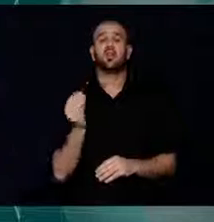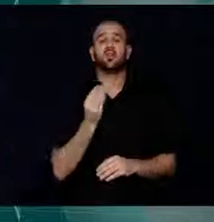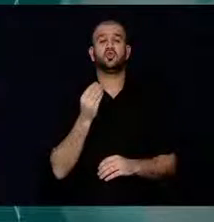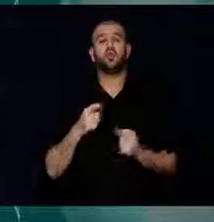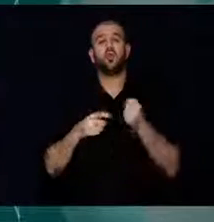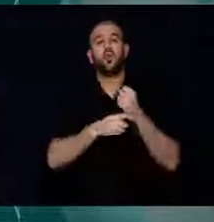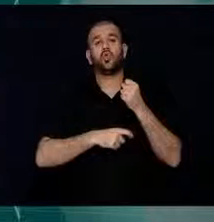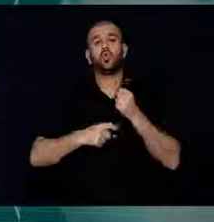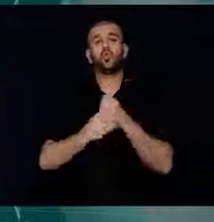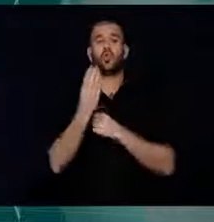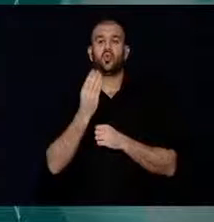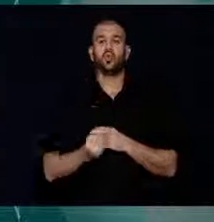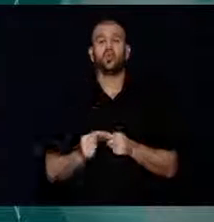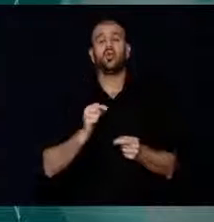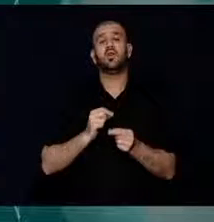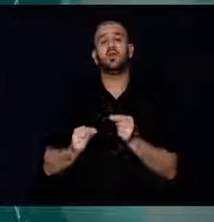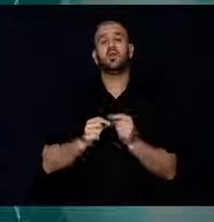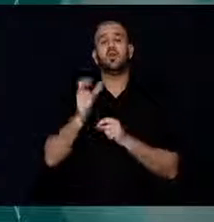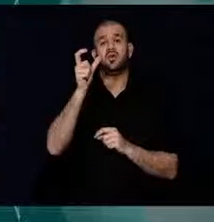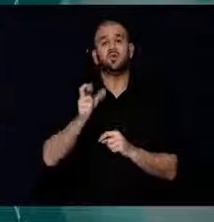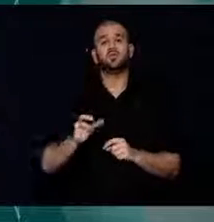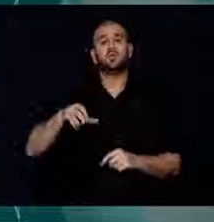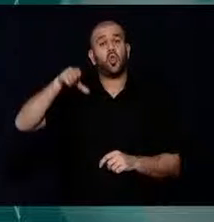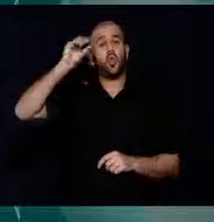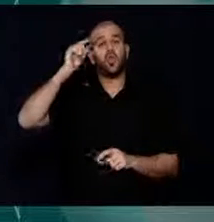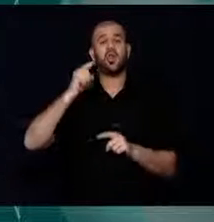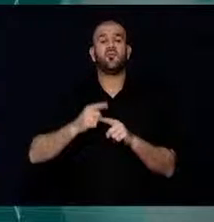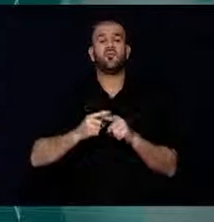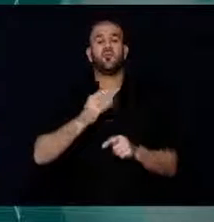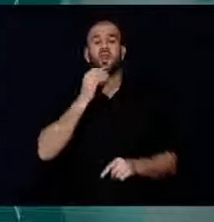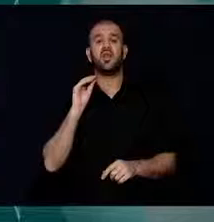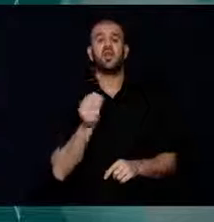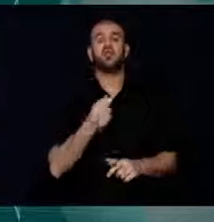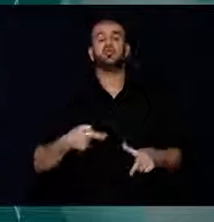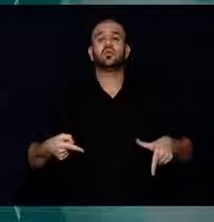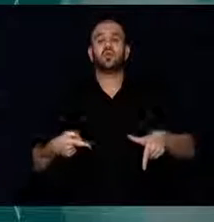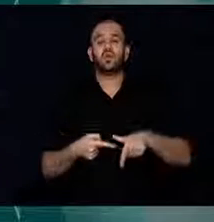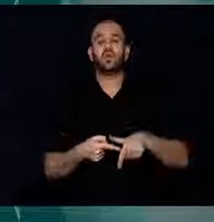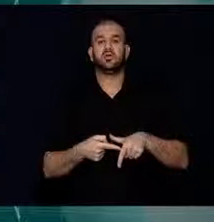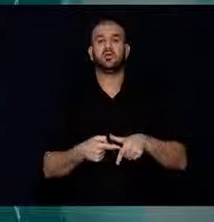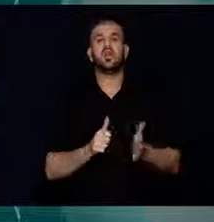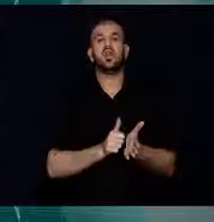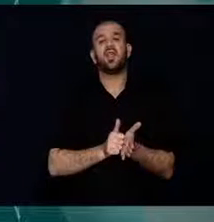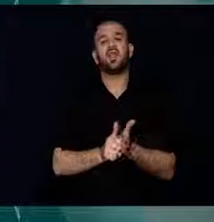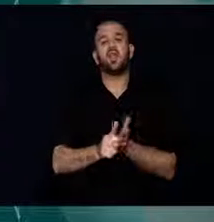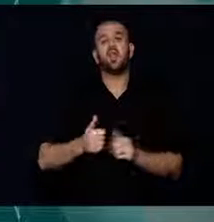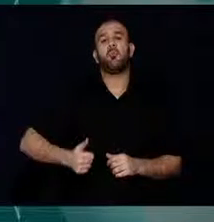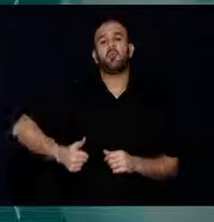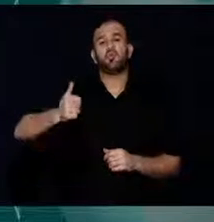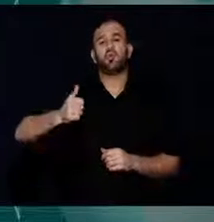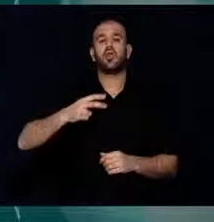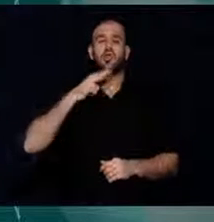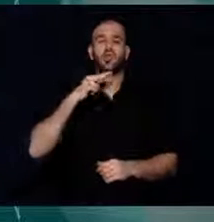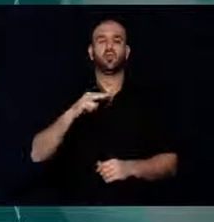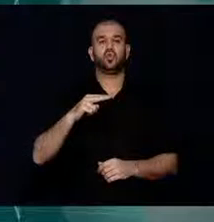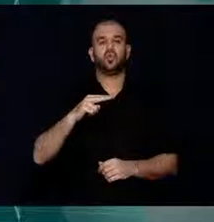Yüksek Öğrenim Gençliğinin örgütte olduğu, Kıbrıslılar Öğrenim ve